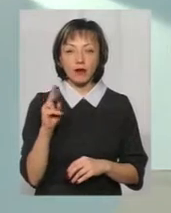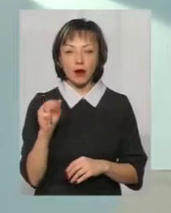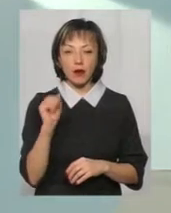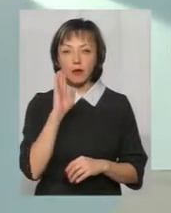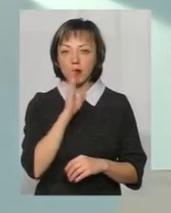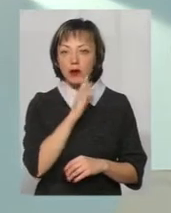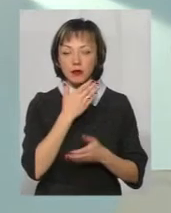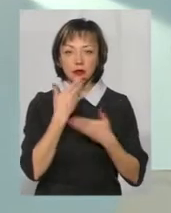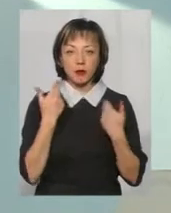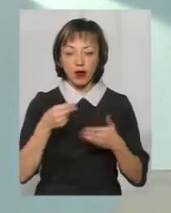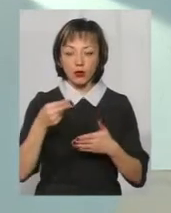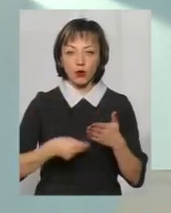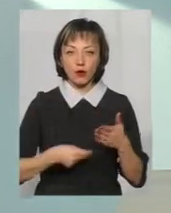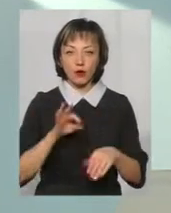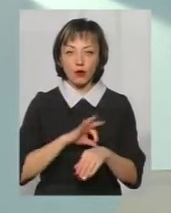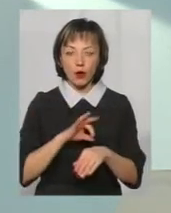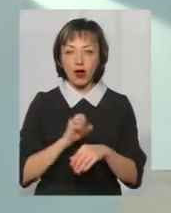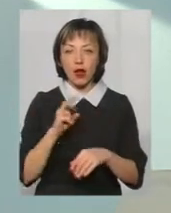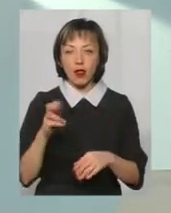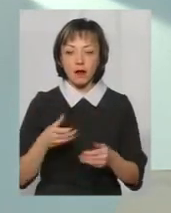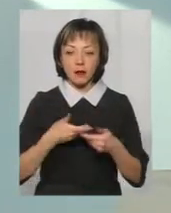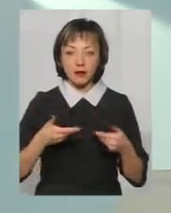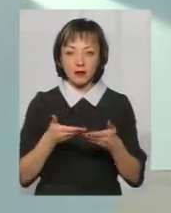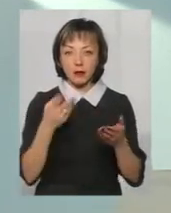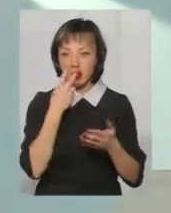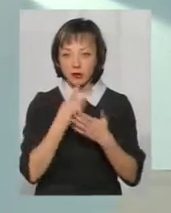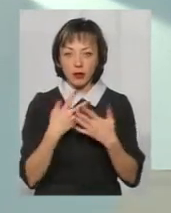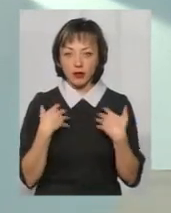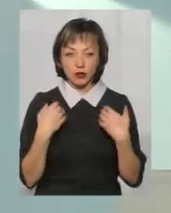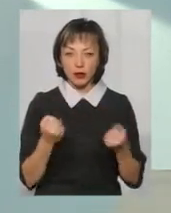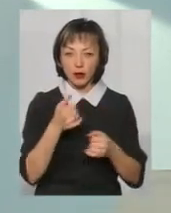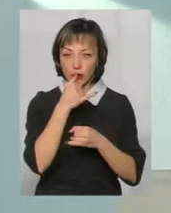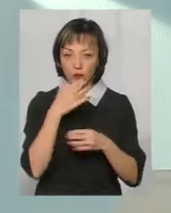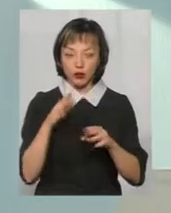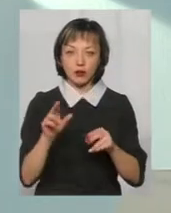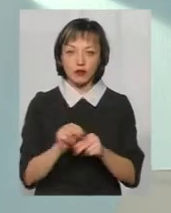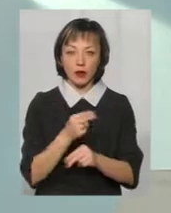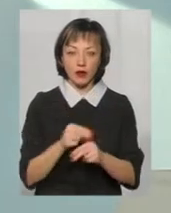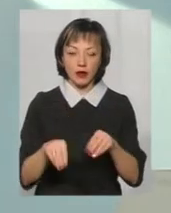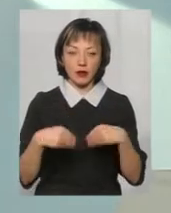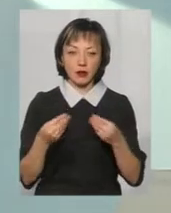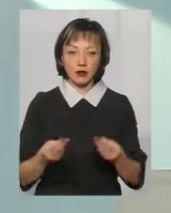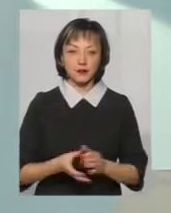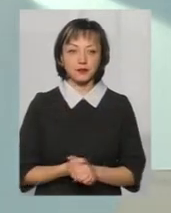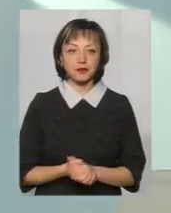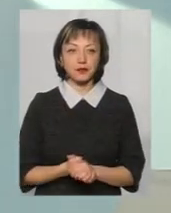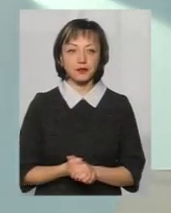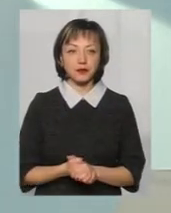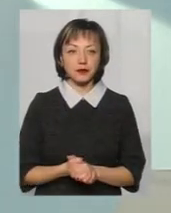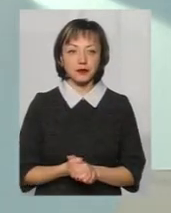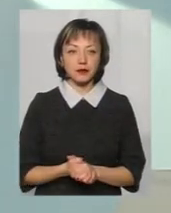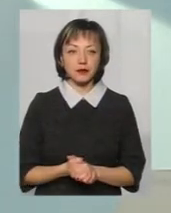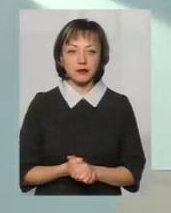Мама не має довідки, що вона хвора, але ми всі бачимо, що вона не є здорова, вона не може дати належного виховання. Але